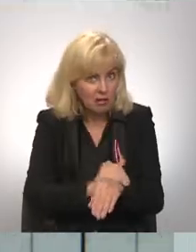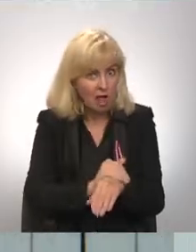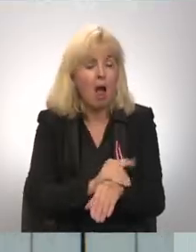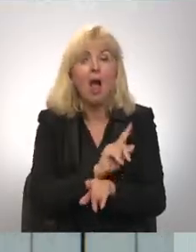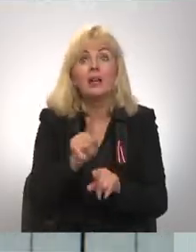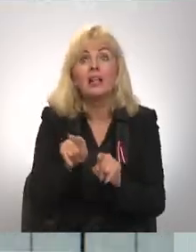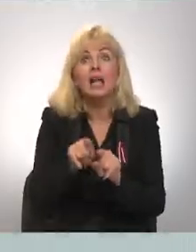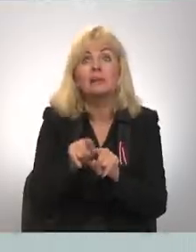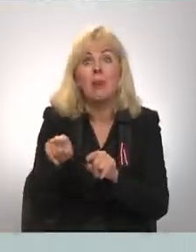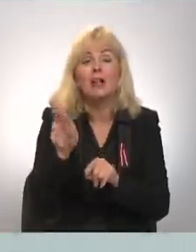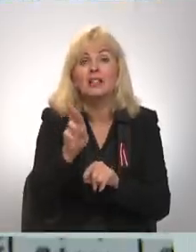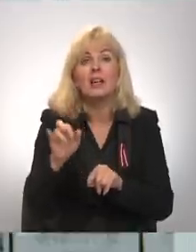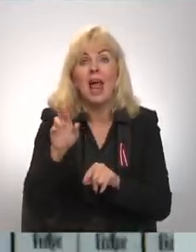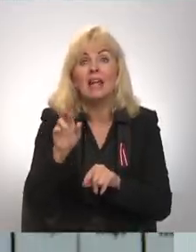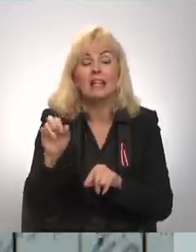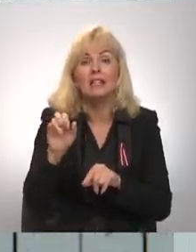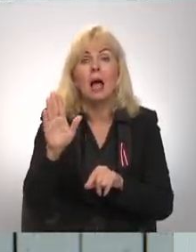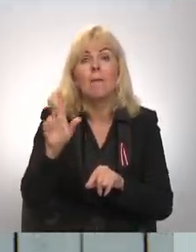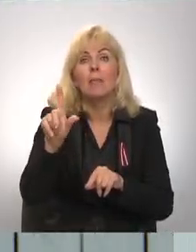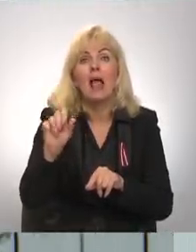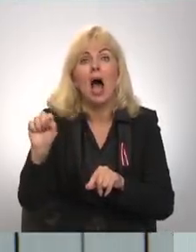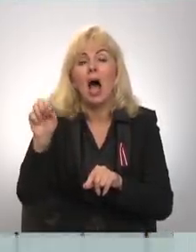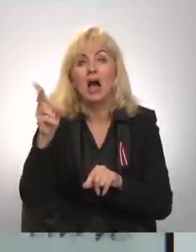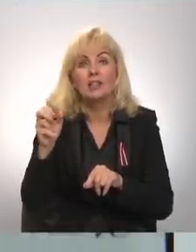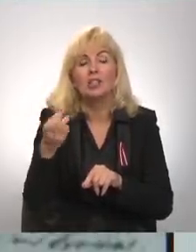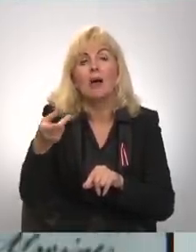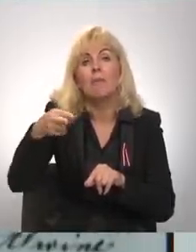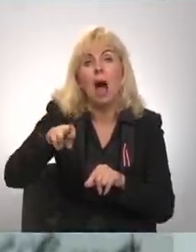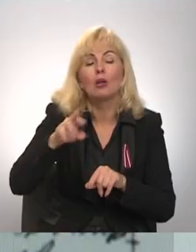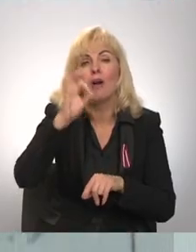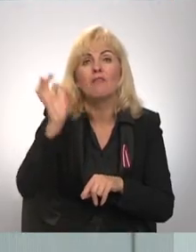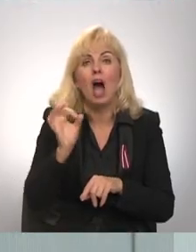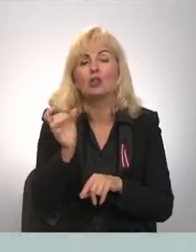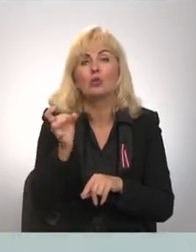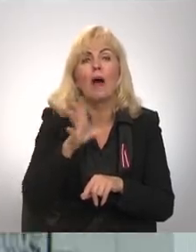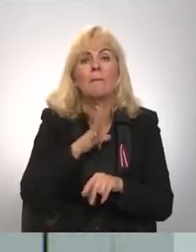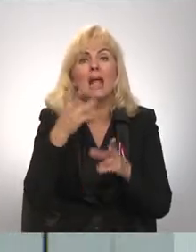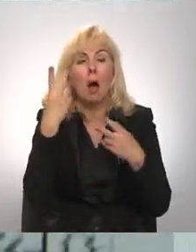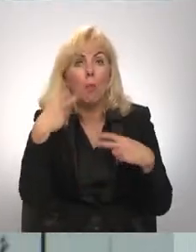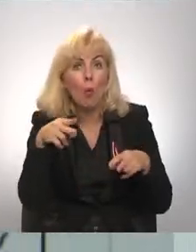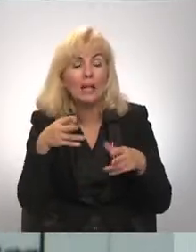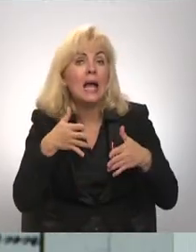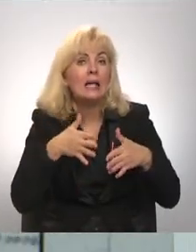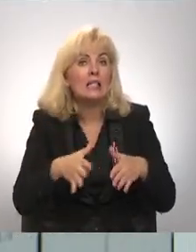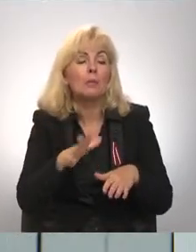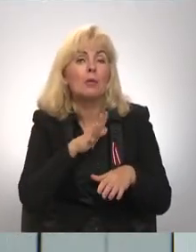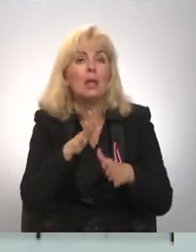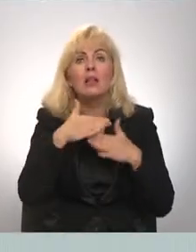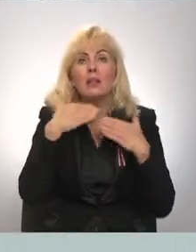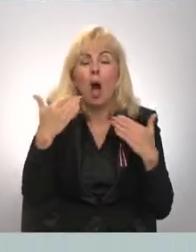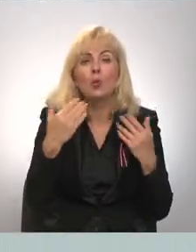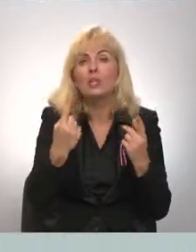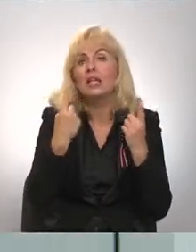ir tas pats, kas Reinis Blāķis. To laik vācis, uzvārdus bija modē. Izrādījās, ka dzimtā ir bijuši daudz